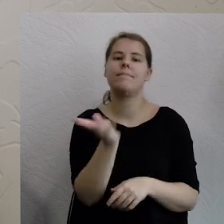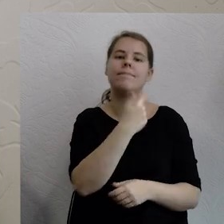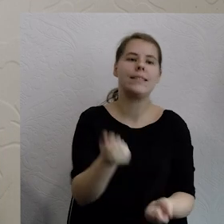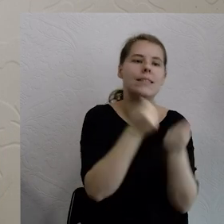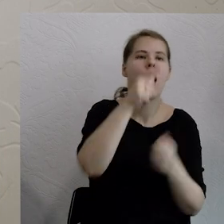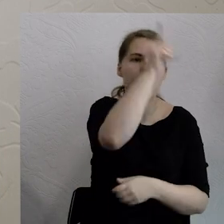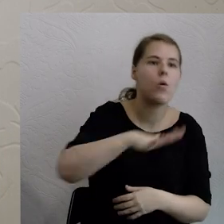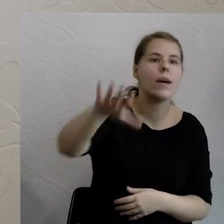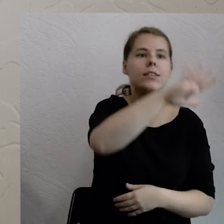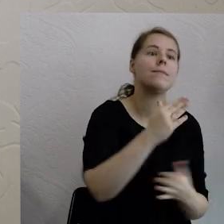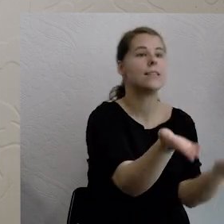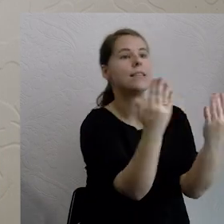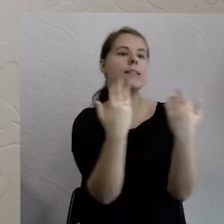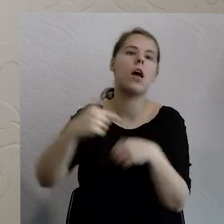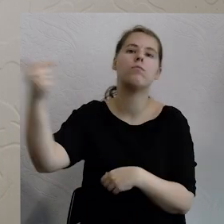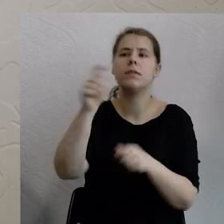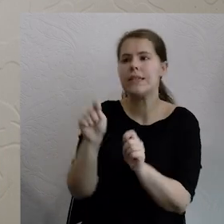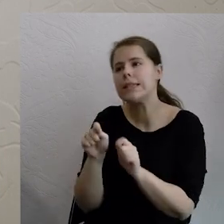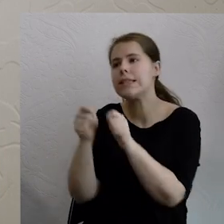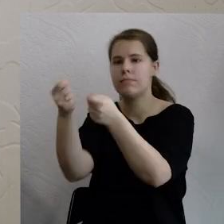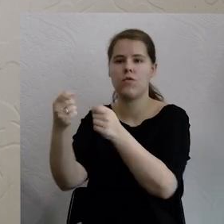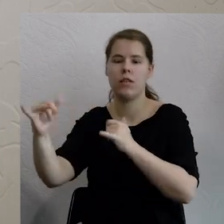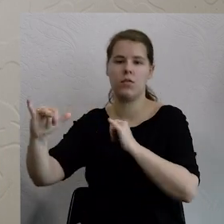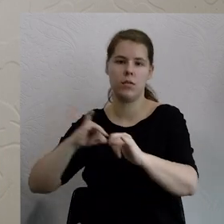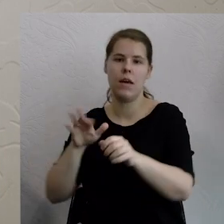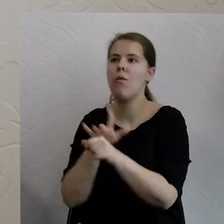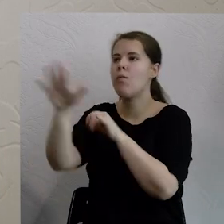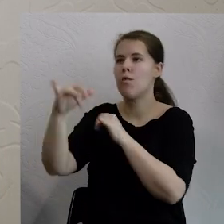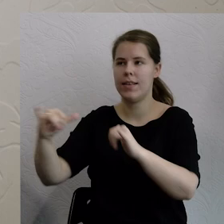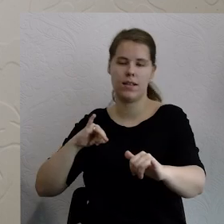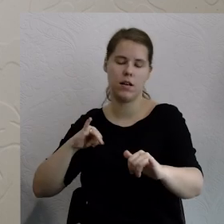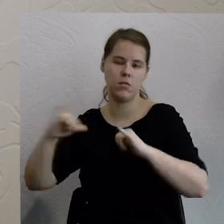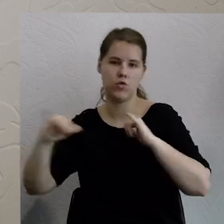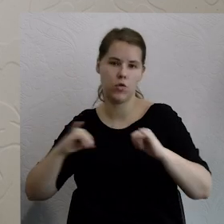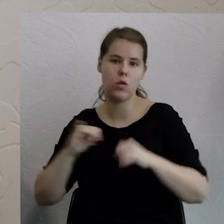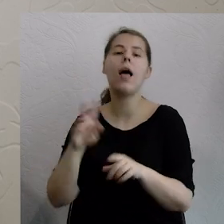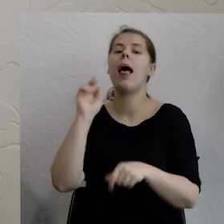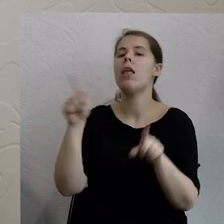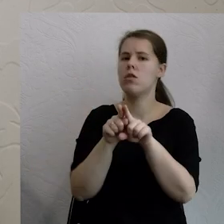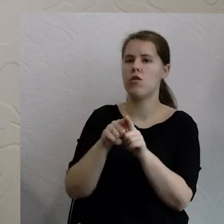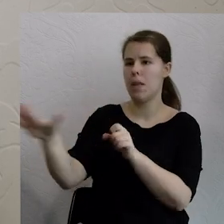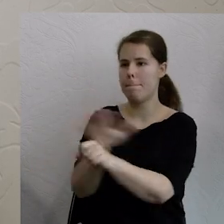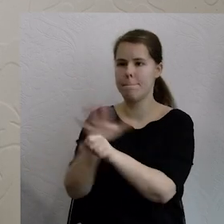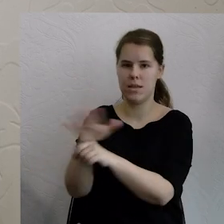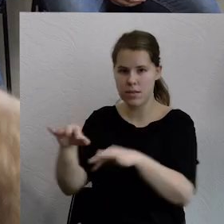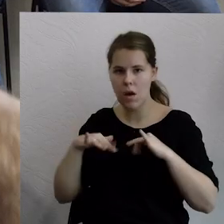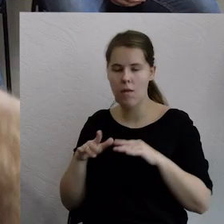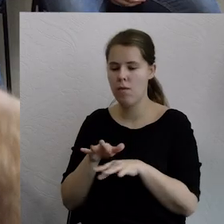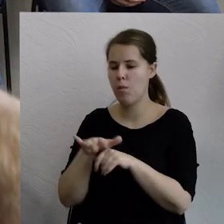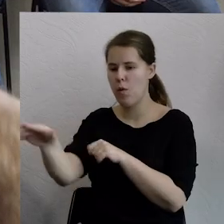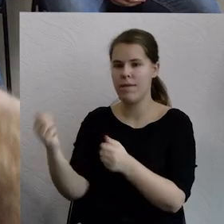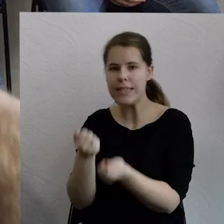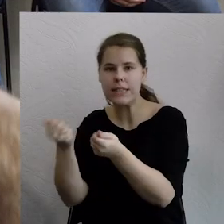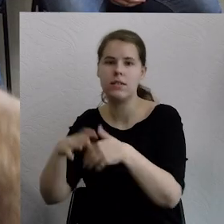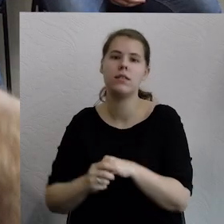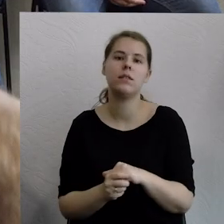i razem z nami naciskali na decydentów. I politycznych decydentów i na biznes. Jednocześnie tak naprawdę. Bo to nie jest kwestia zmiany